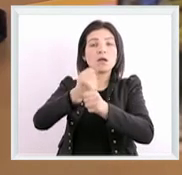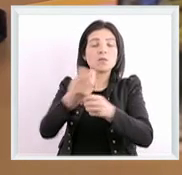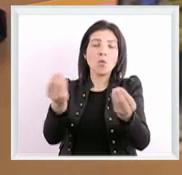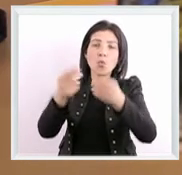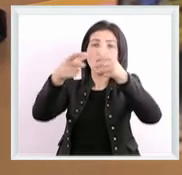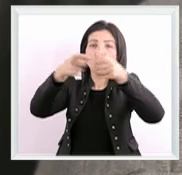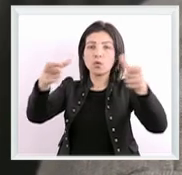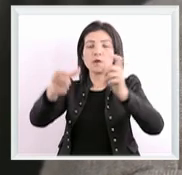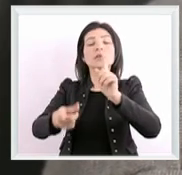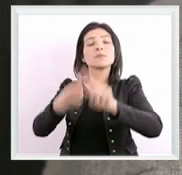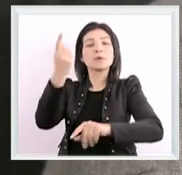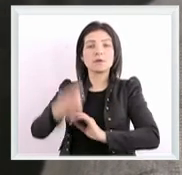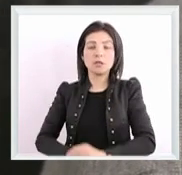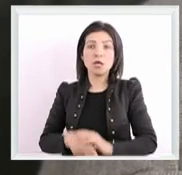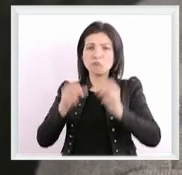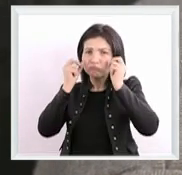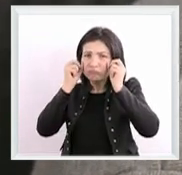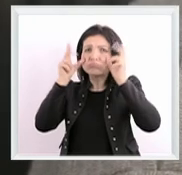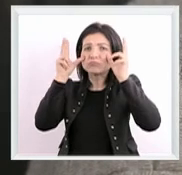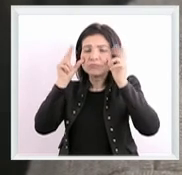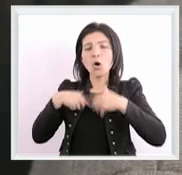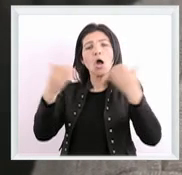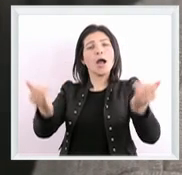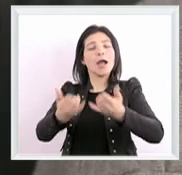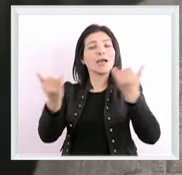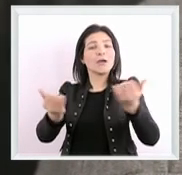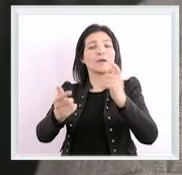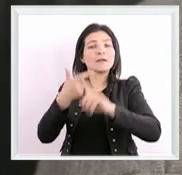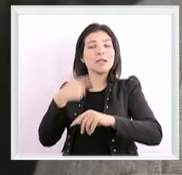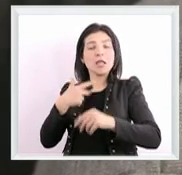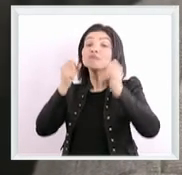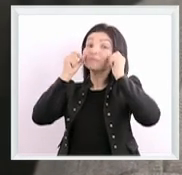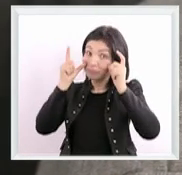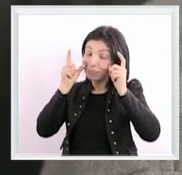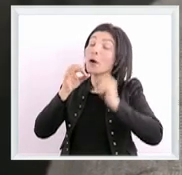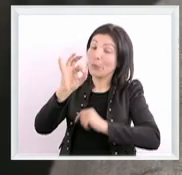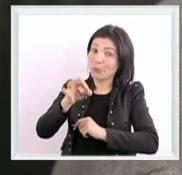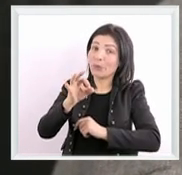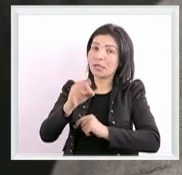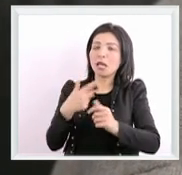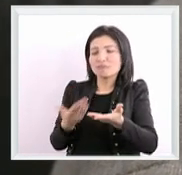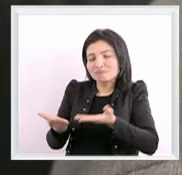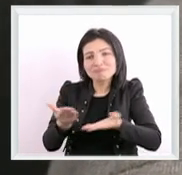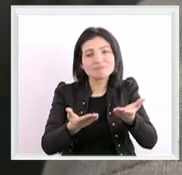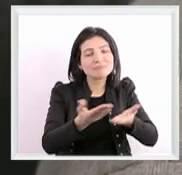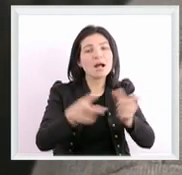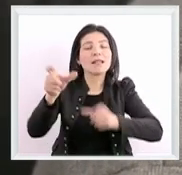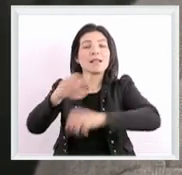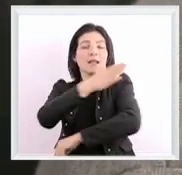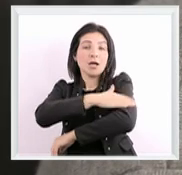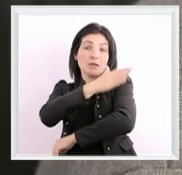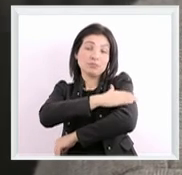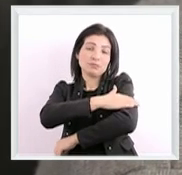مولان تقر وعجبني الجو وواجبتني التعامل مع